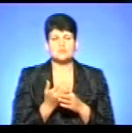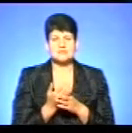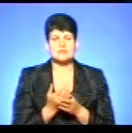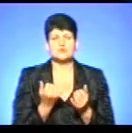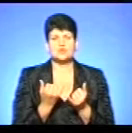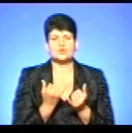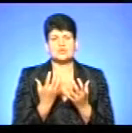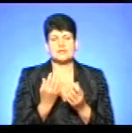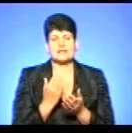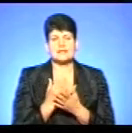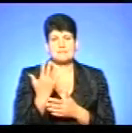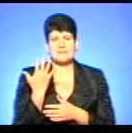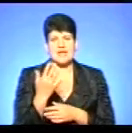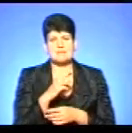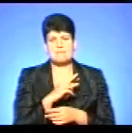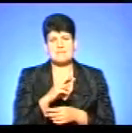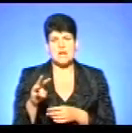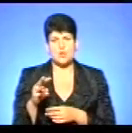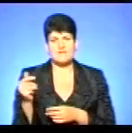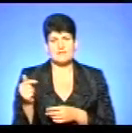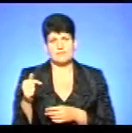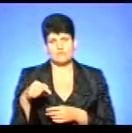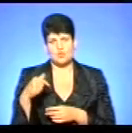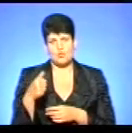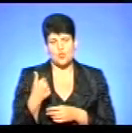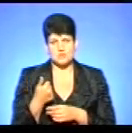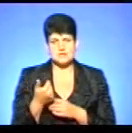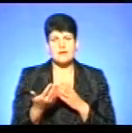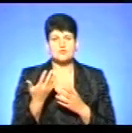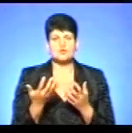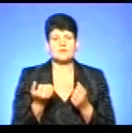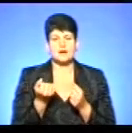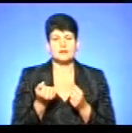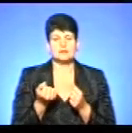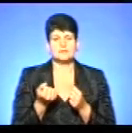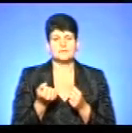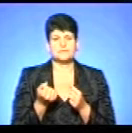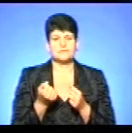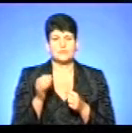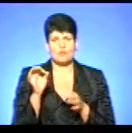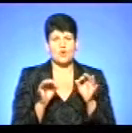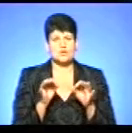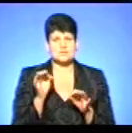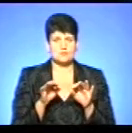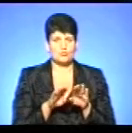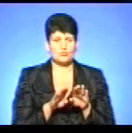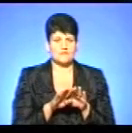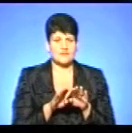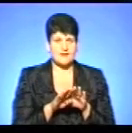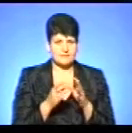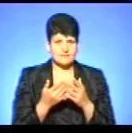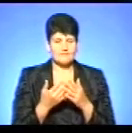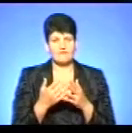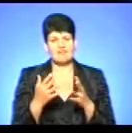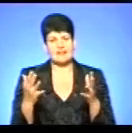складає 5 млн грн. Це в цьому році. Якщо ж брати до відсоткового порівняння, щоб порівняти, яка це цифра, чи